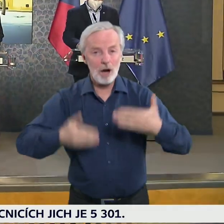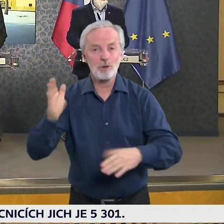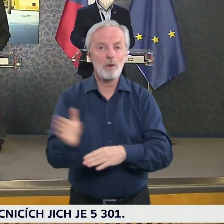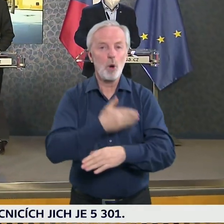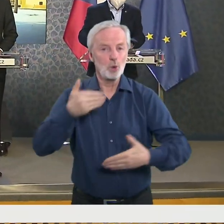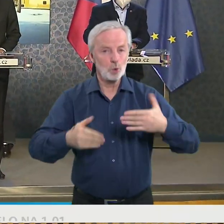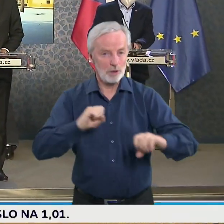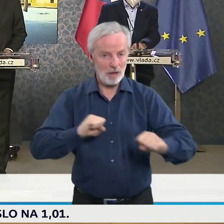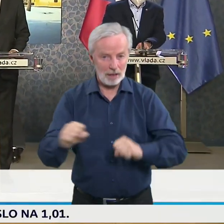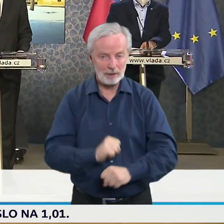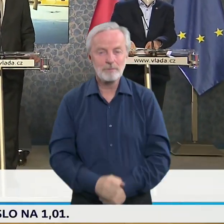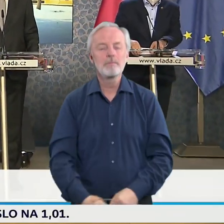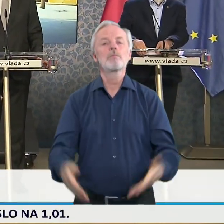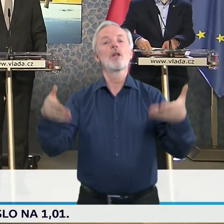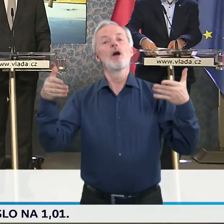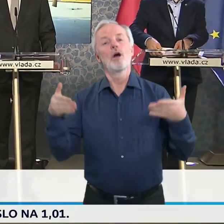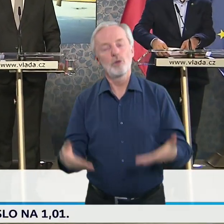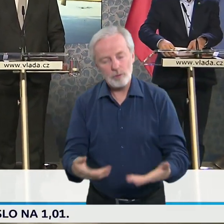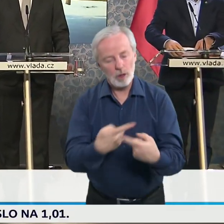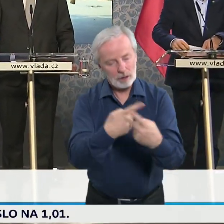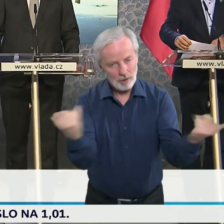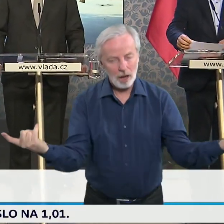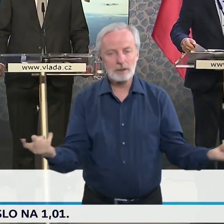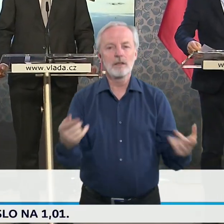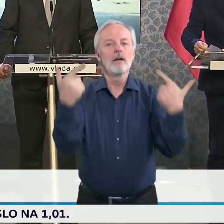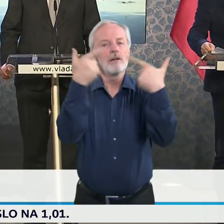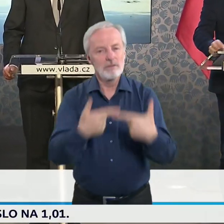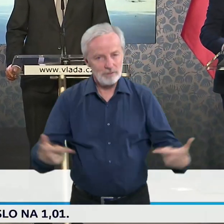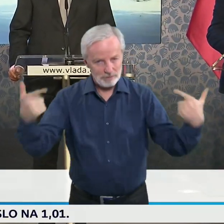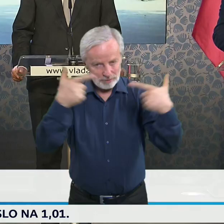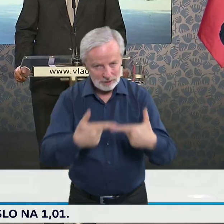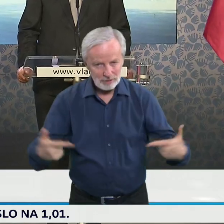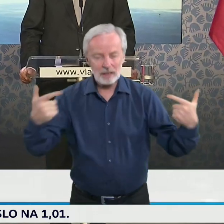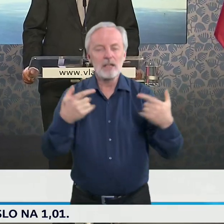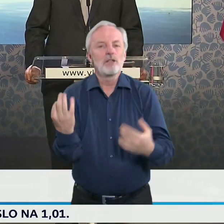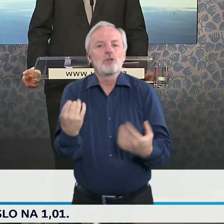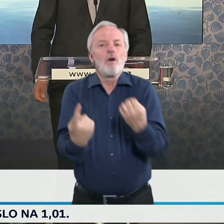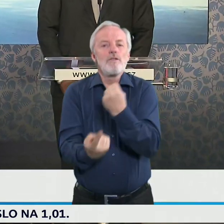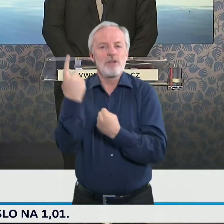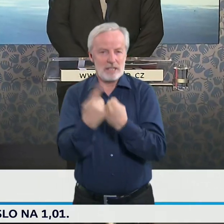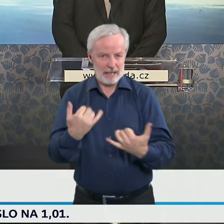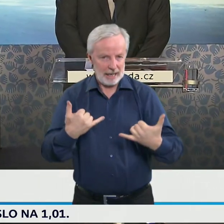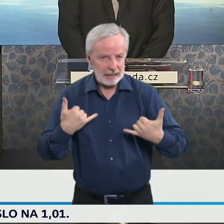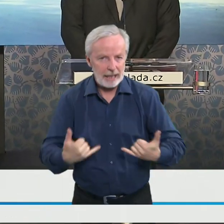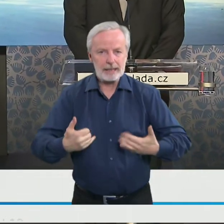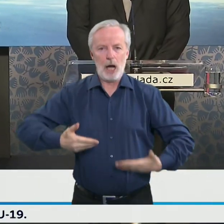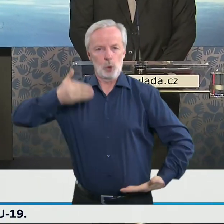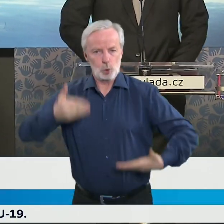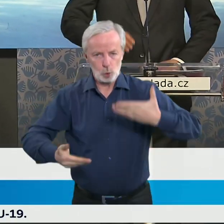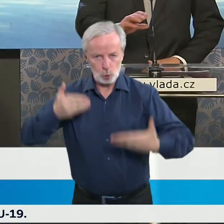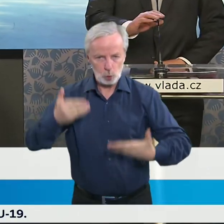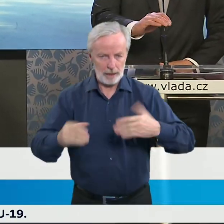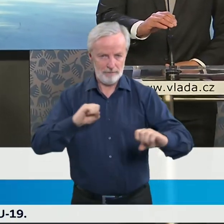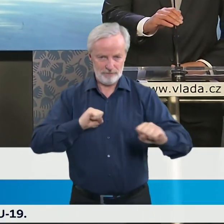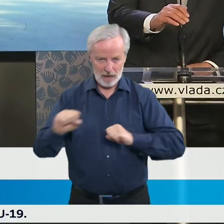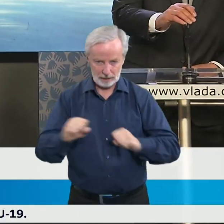Abychom vás seznámili z výsledky jednání vlády, nejčív